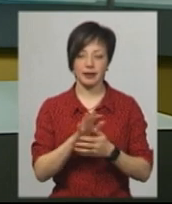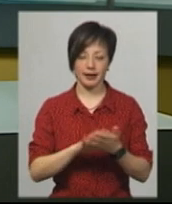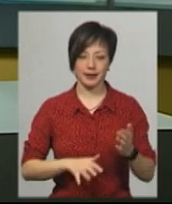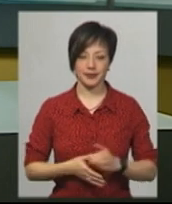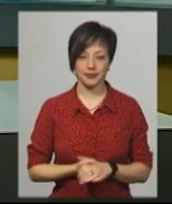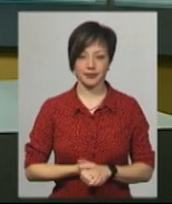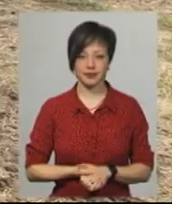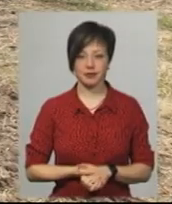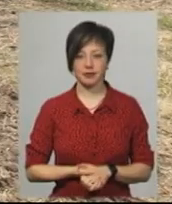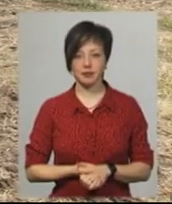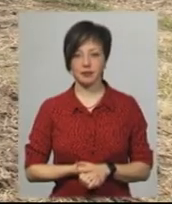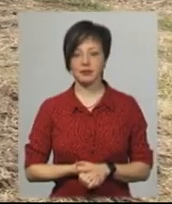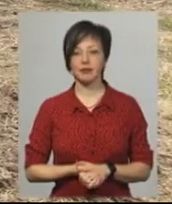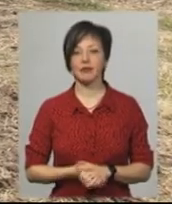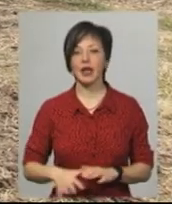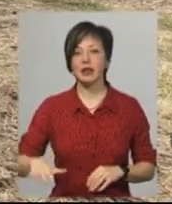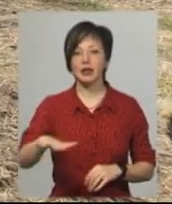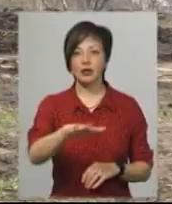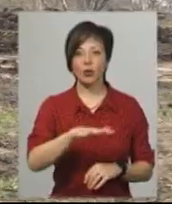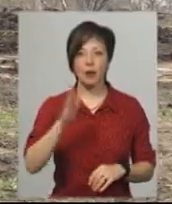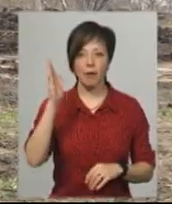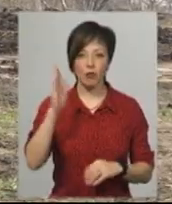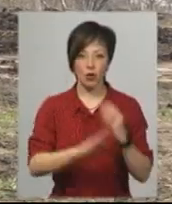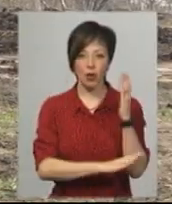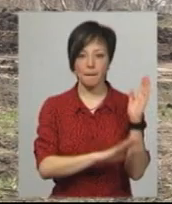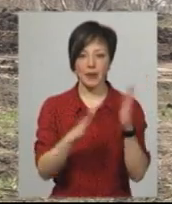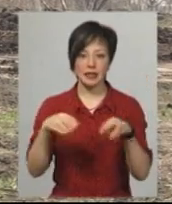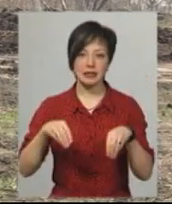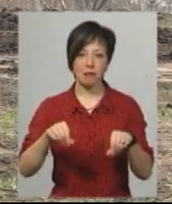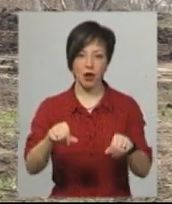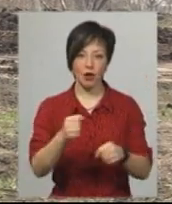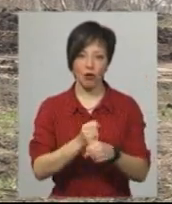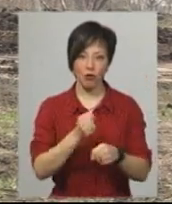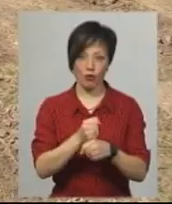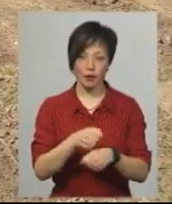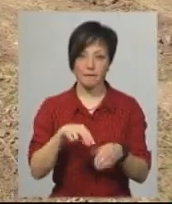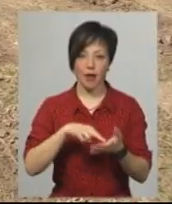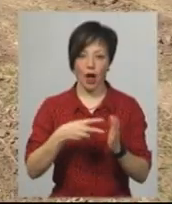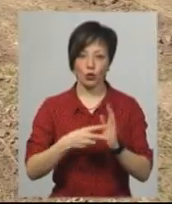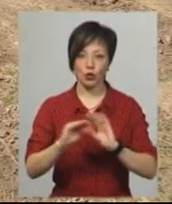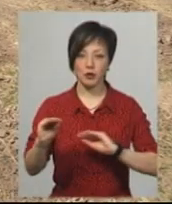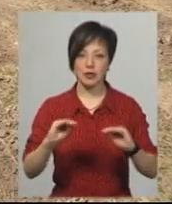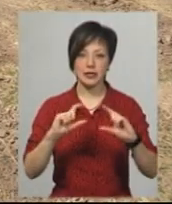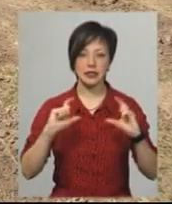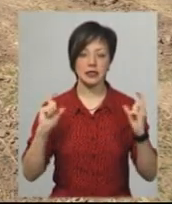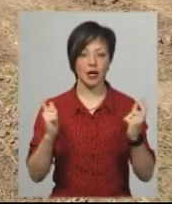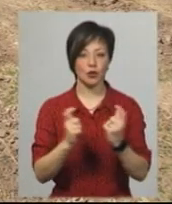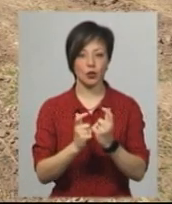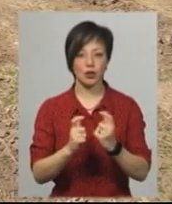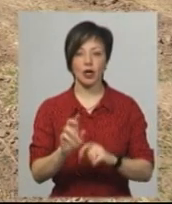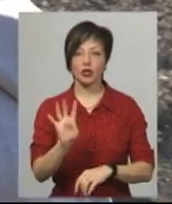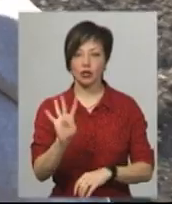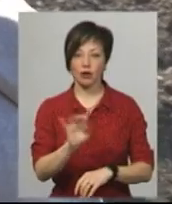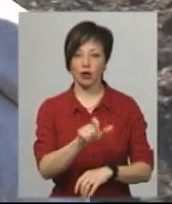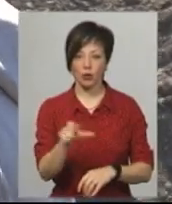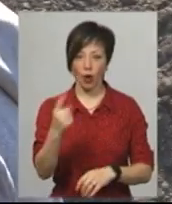Боровець. На території майбутнього парку ведуться земельні роботи. На цій ділянці планують облаштувати стадіон. Працює четверо людей